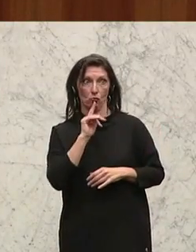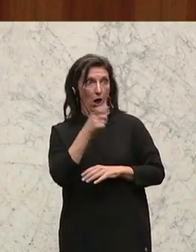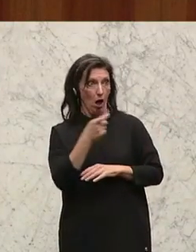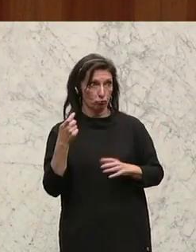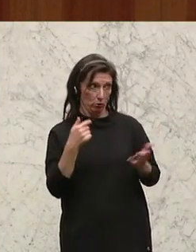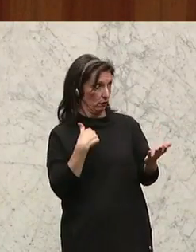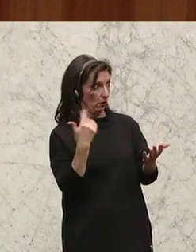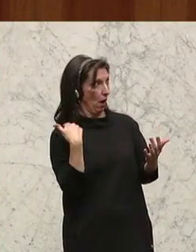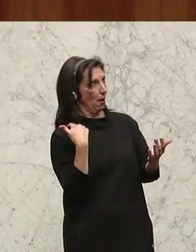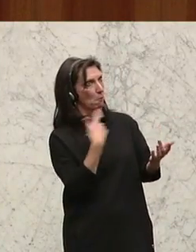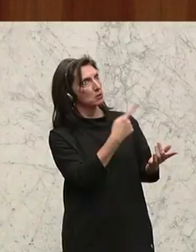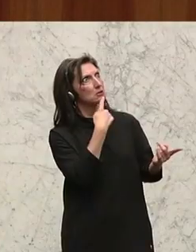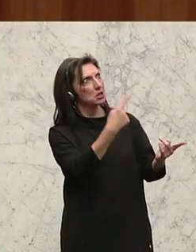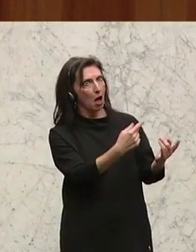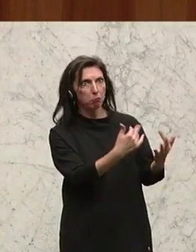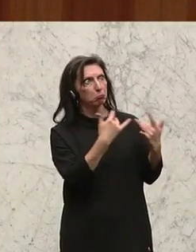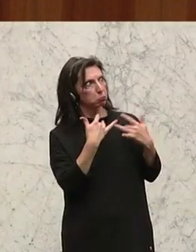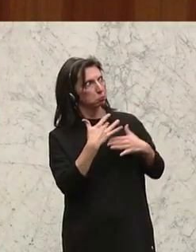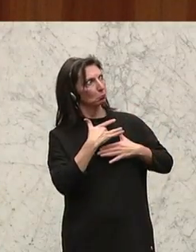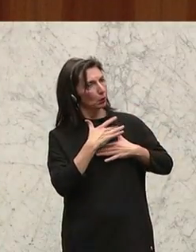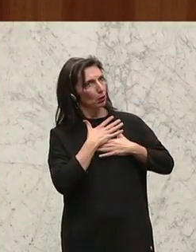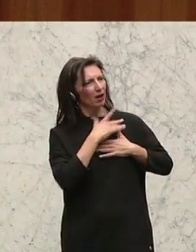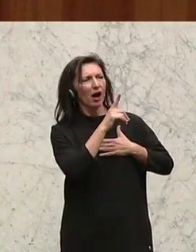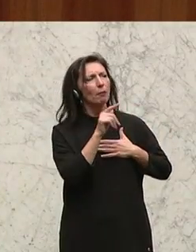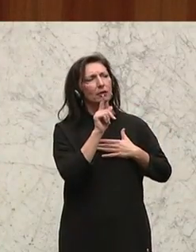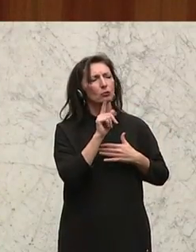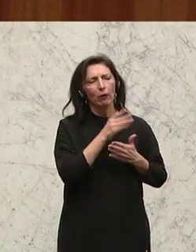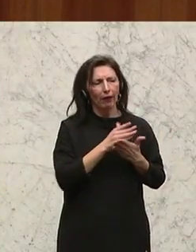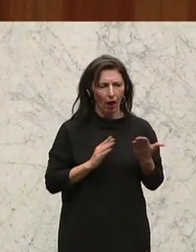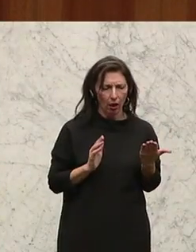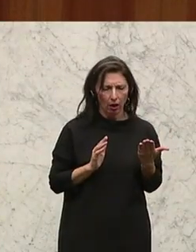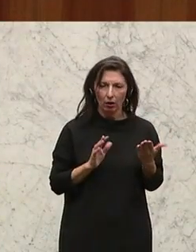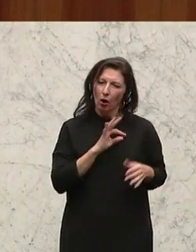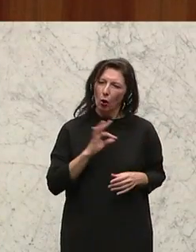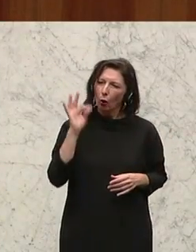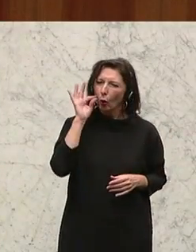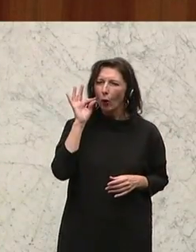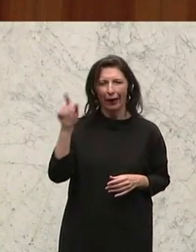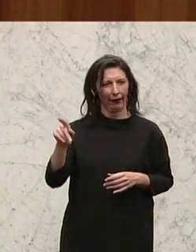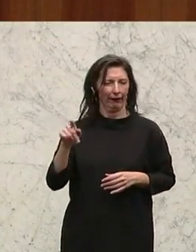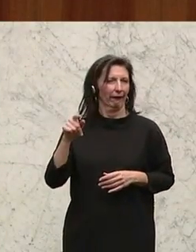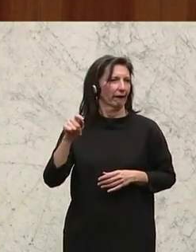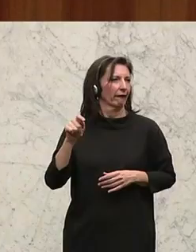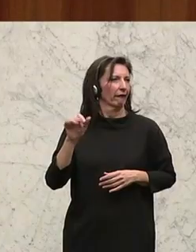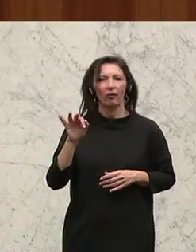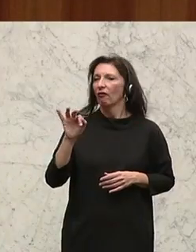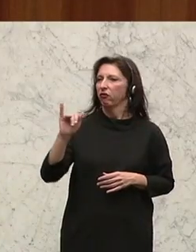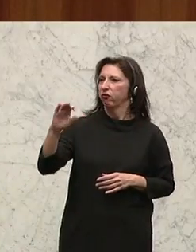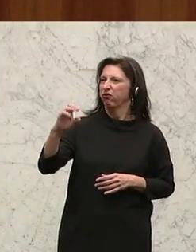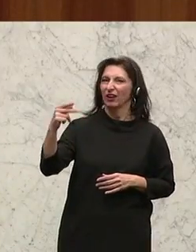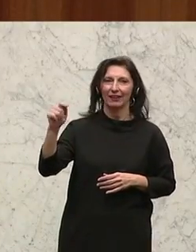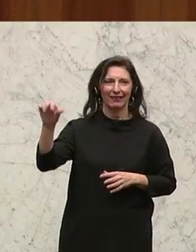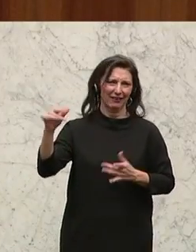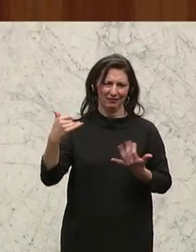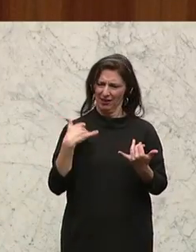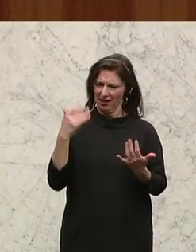bewegt, hat mich sehr angesprochen. Aber das ist nur ein Teilchen davon. Zur Kollegin Fichtinger vielleicht noch etwas. Ich höre mir die Debatte über die